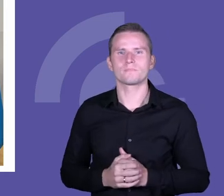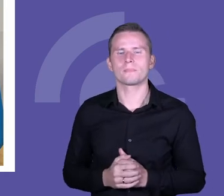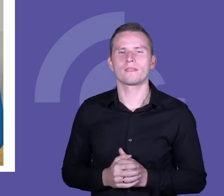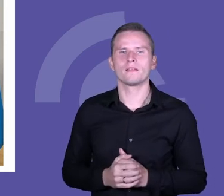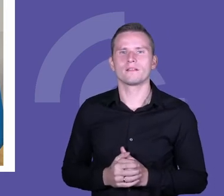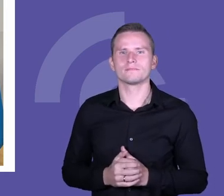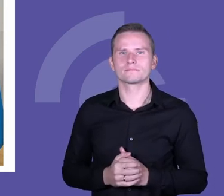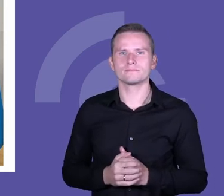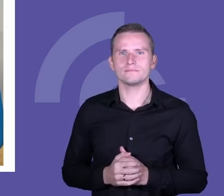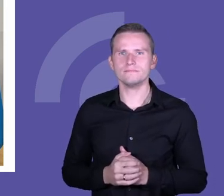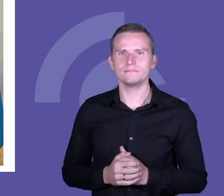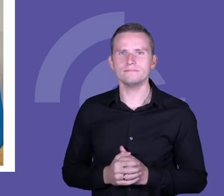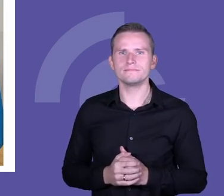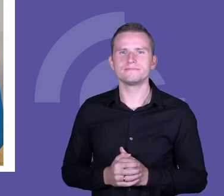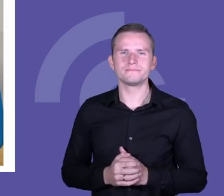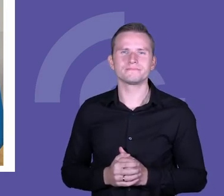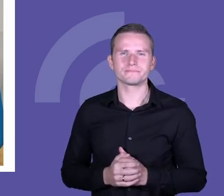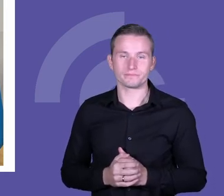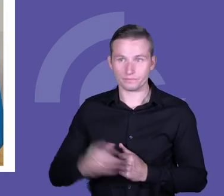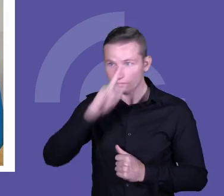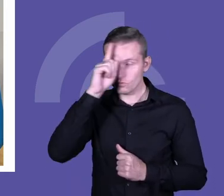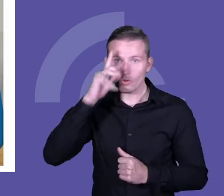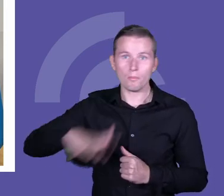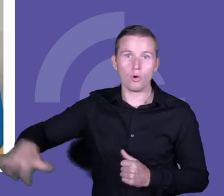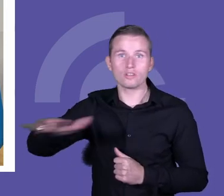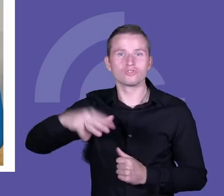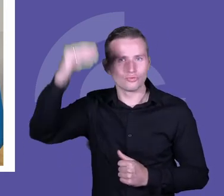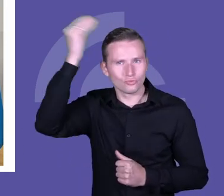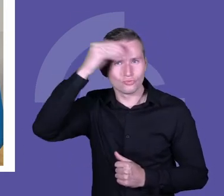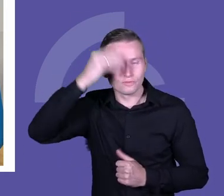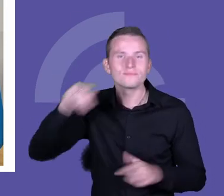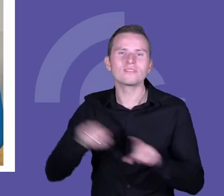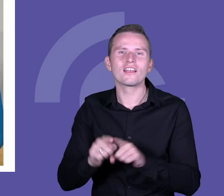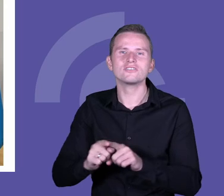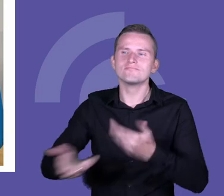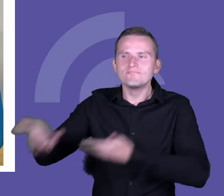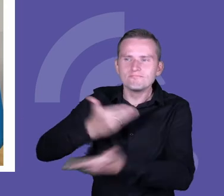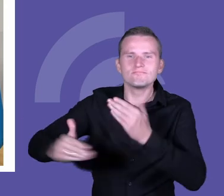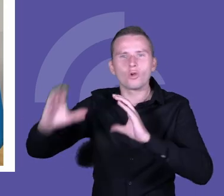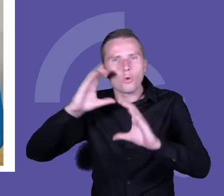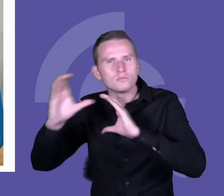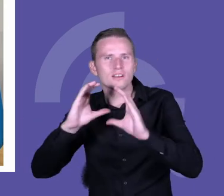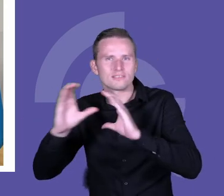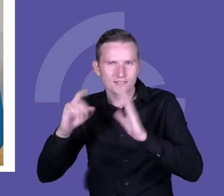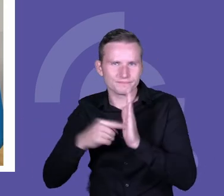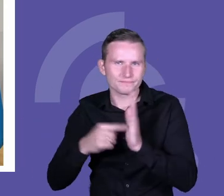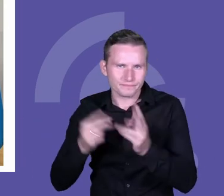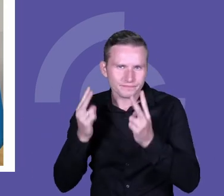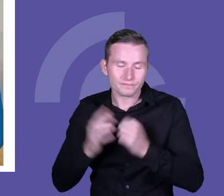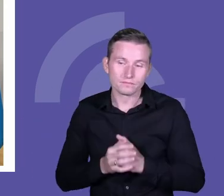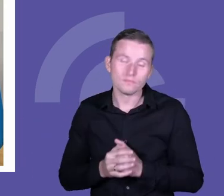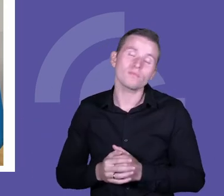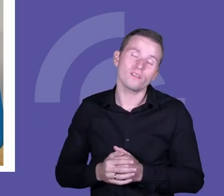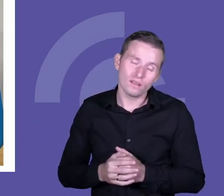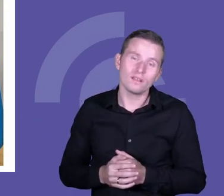Mówiłam o tej społeczności uczącej się, ale to jest też w kontekście i tego dialogu, o którym była mowa. To jest też w kontekście rozmowa o tym,